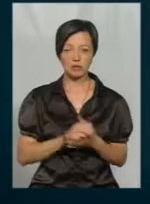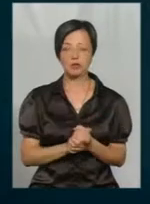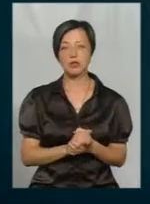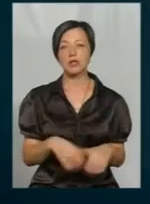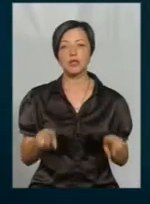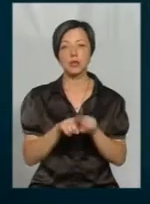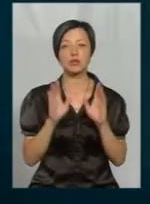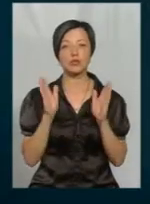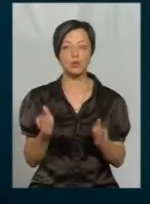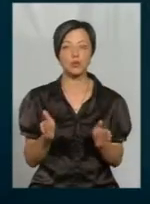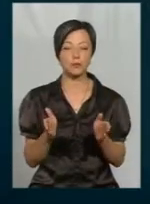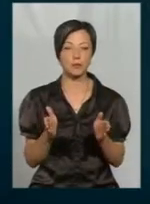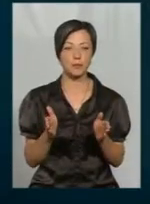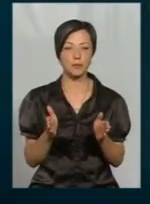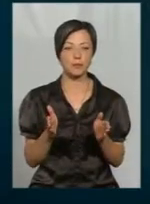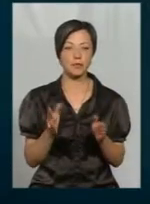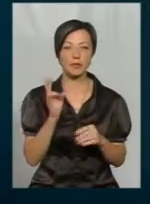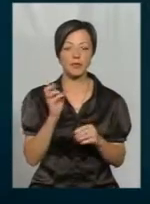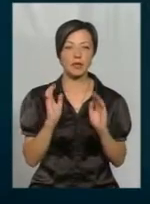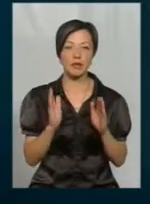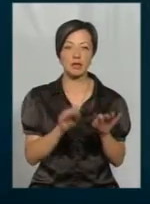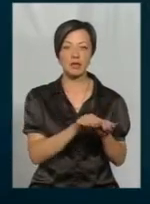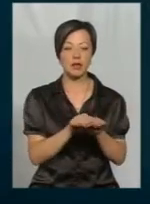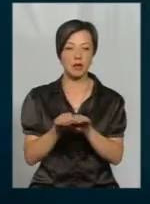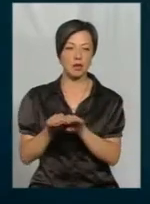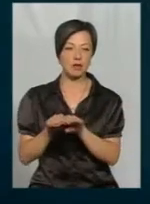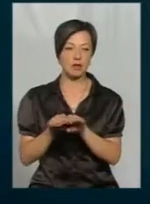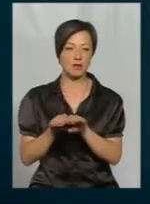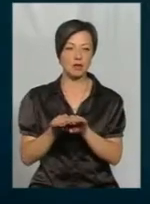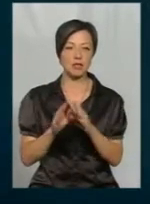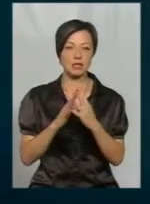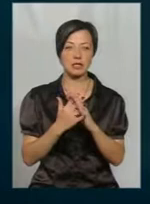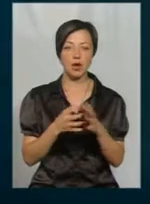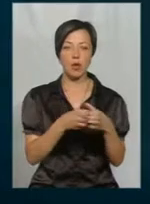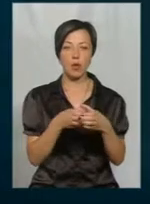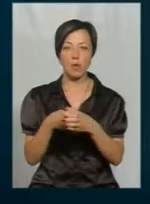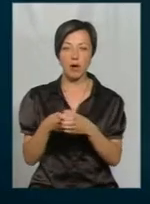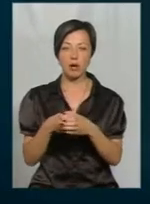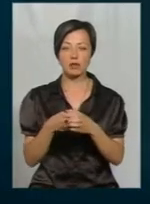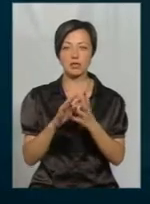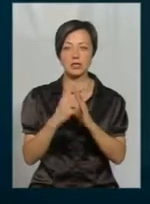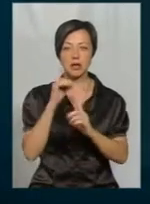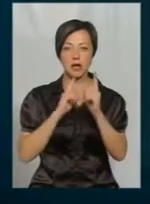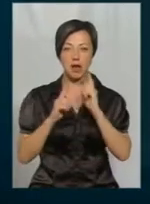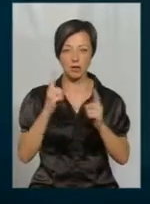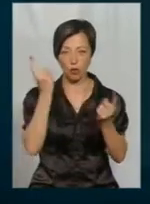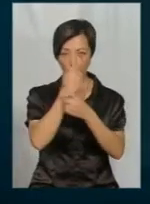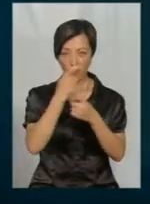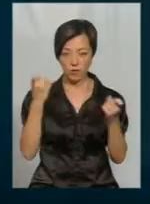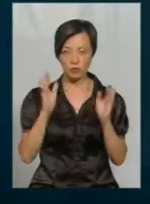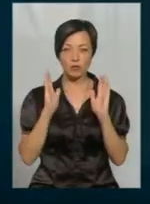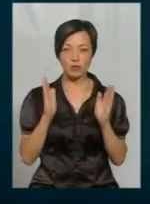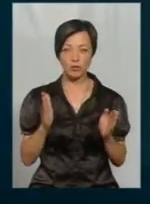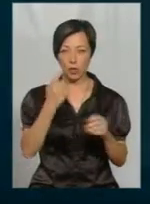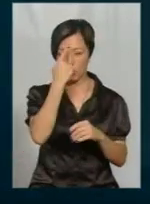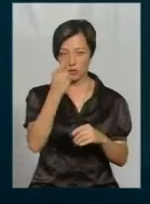Також будемо не тільки на рівні сільських громад та сільських рад оповіщувати, будемо